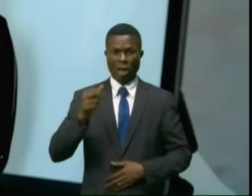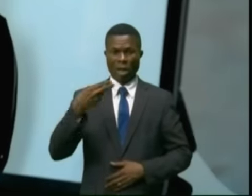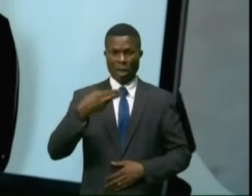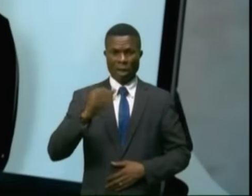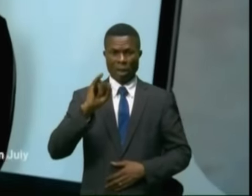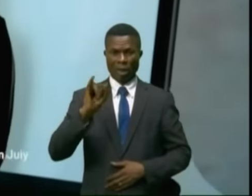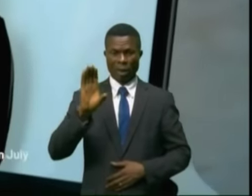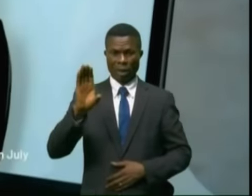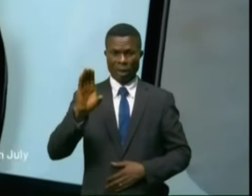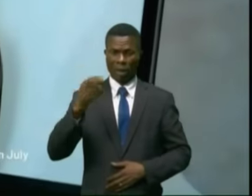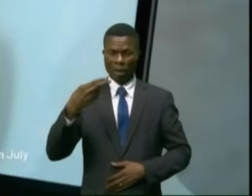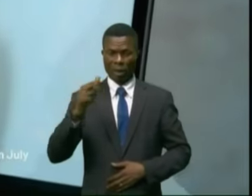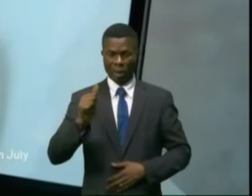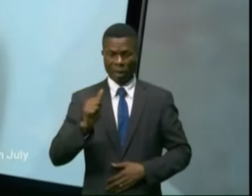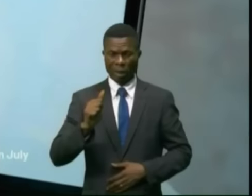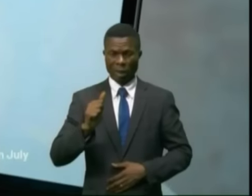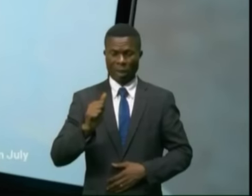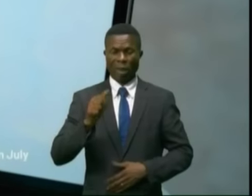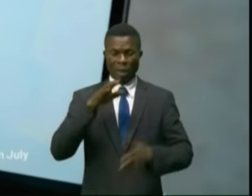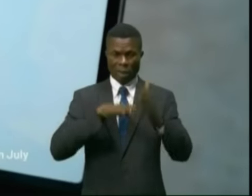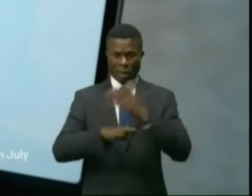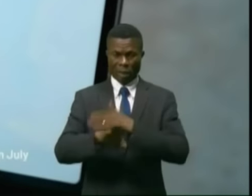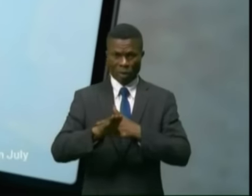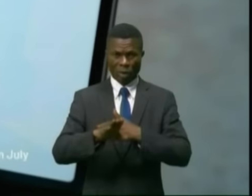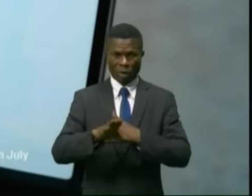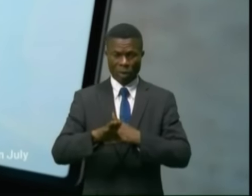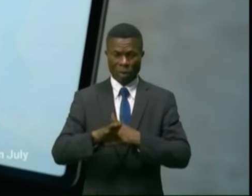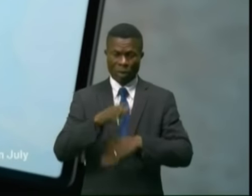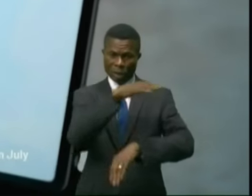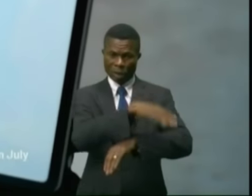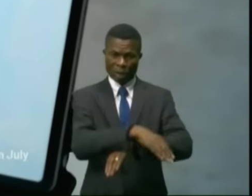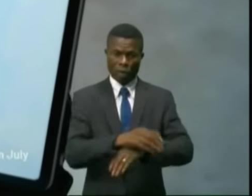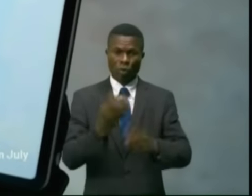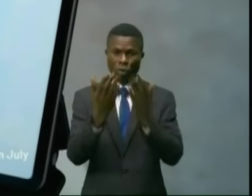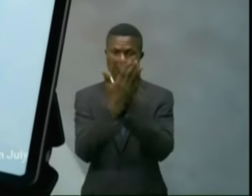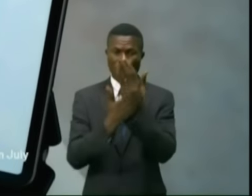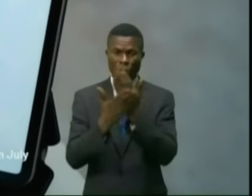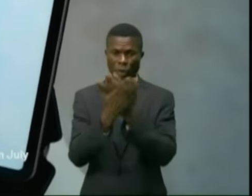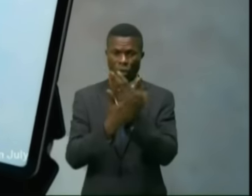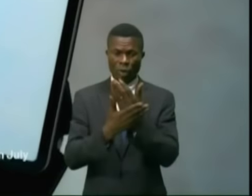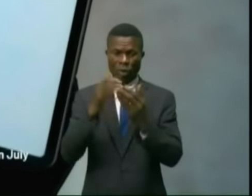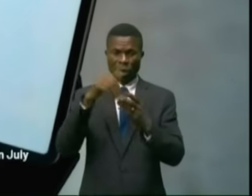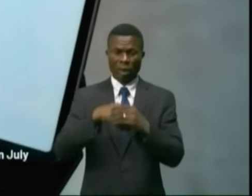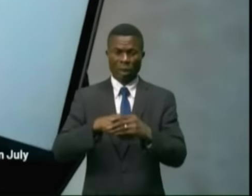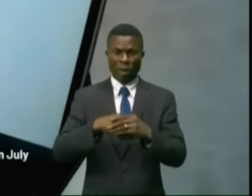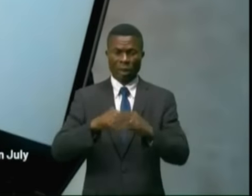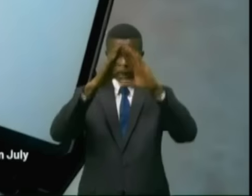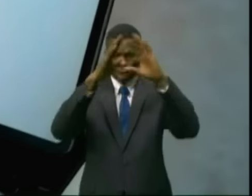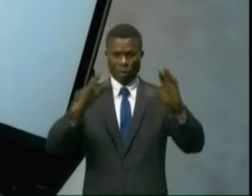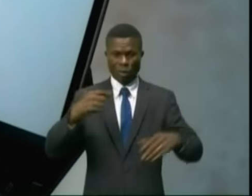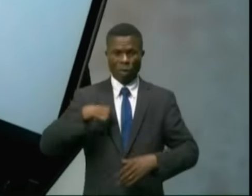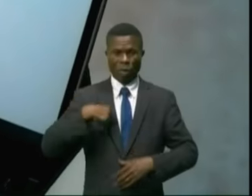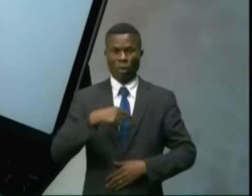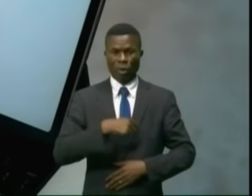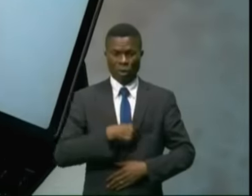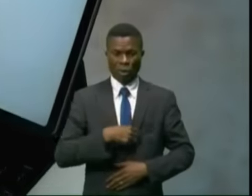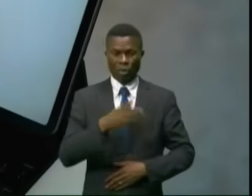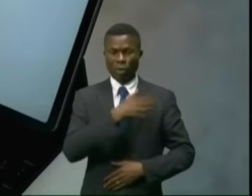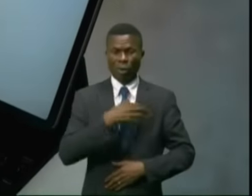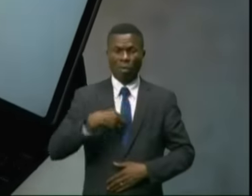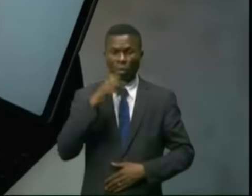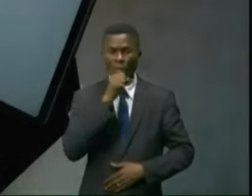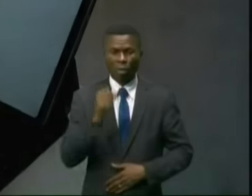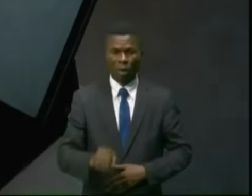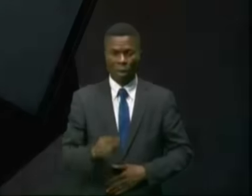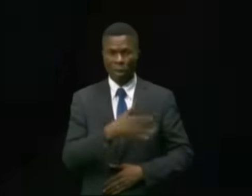Amani. Ils sont entrés un soir de juillet dans notre cabane. Ma grand-mère s